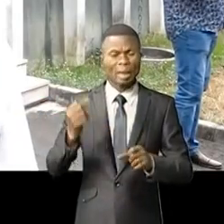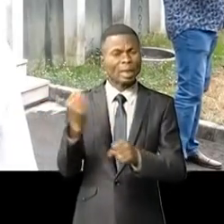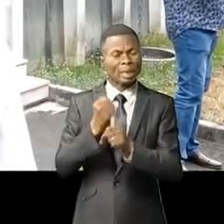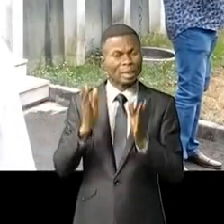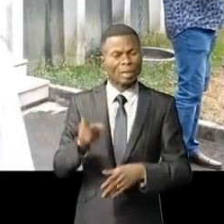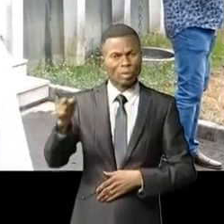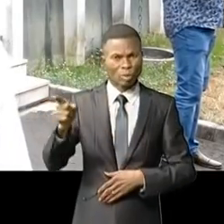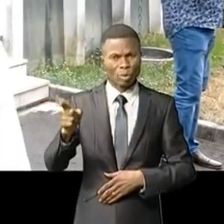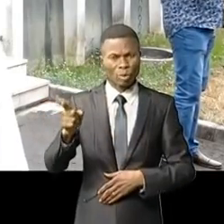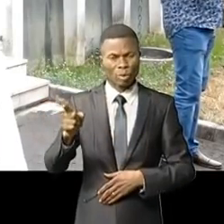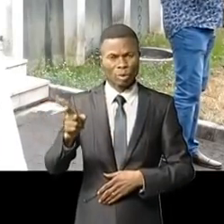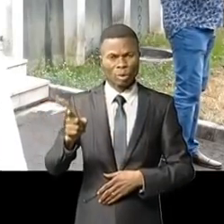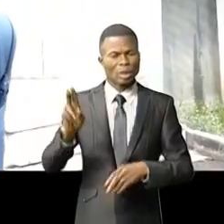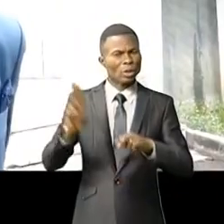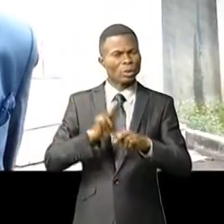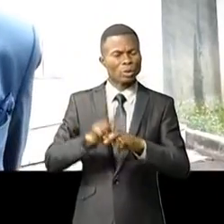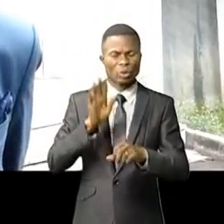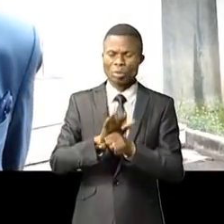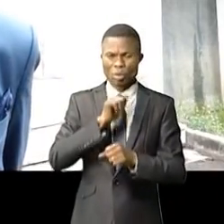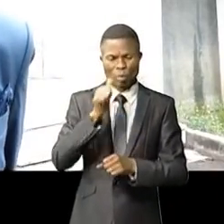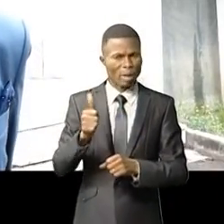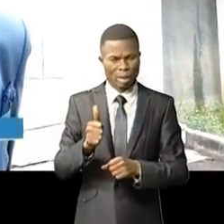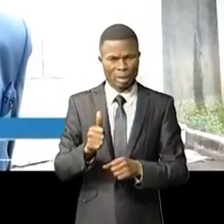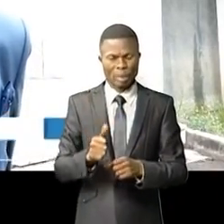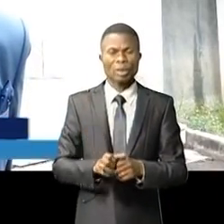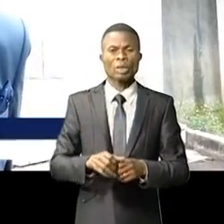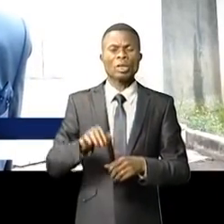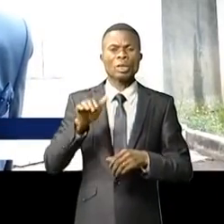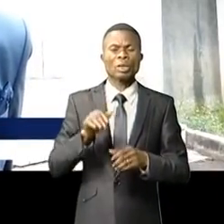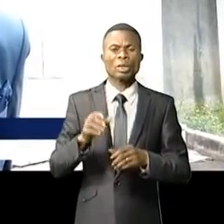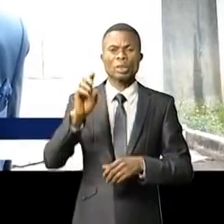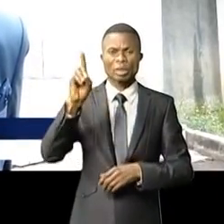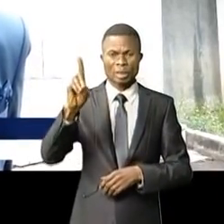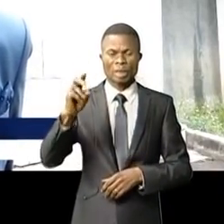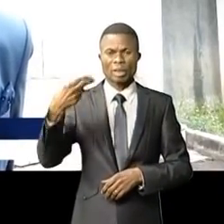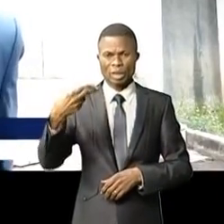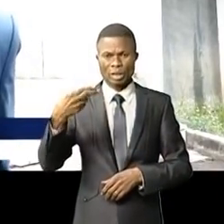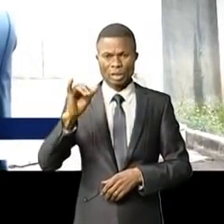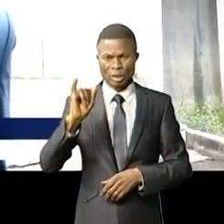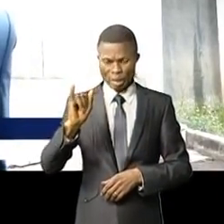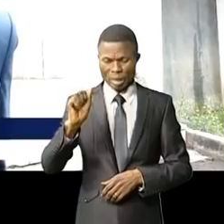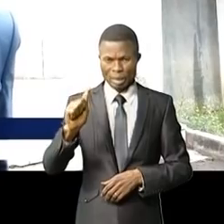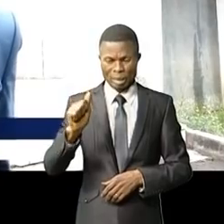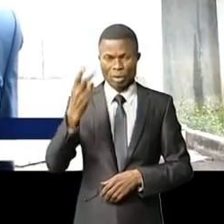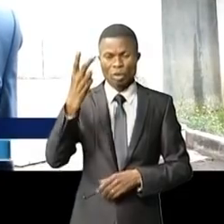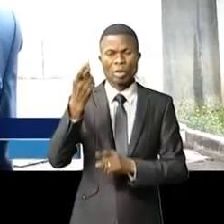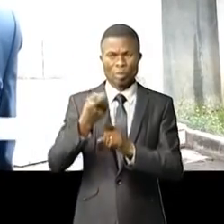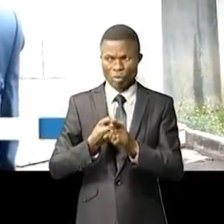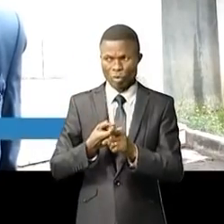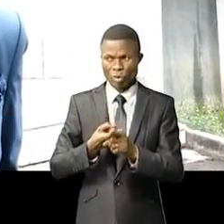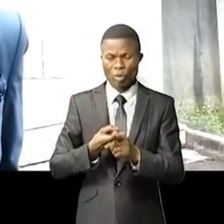sont sous-utilisés. Freddy Moulumba, en tant que directeur général à I, ça fait deux mois,